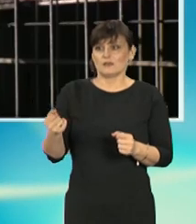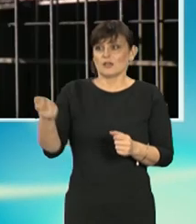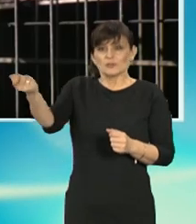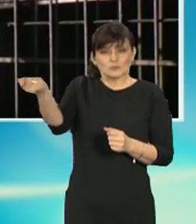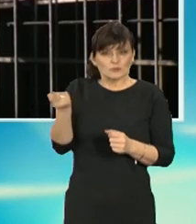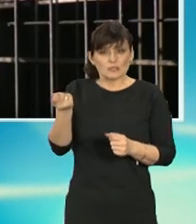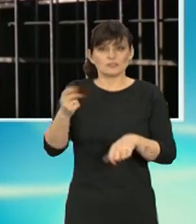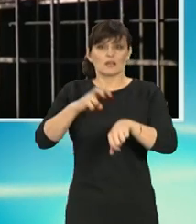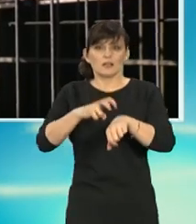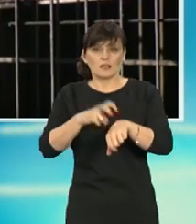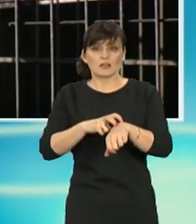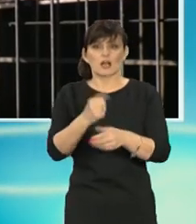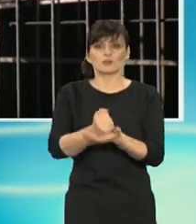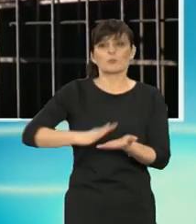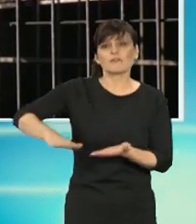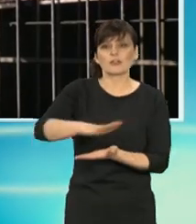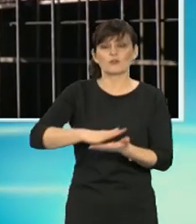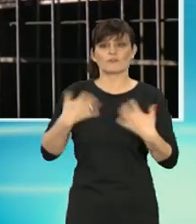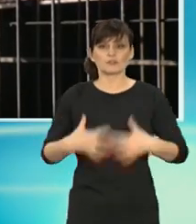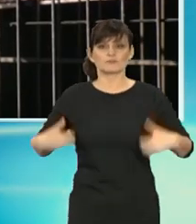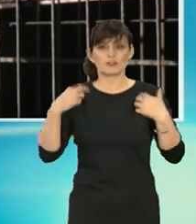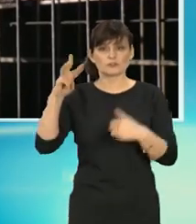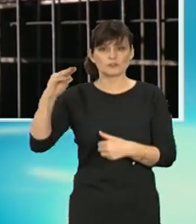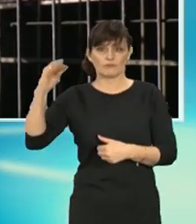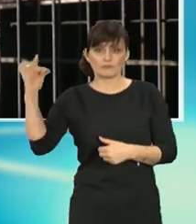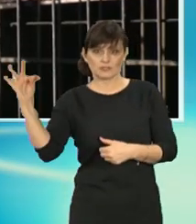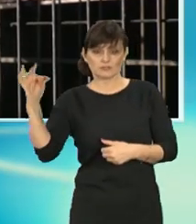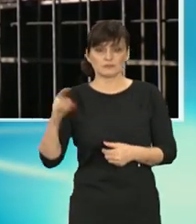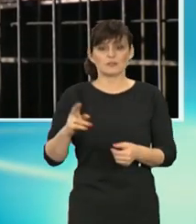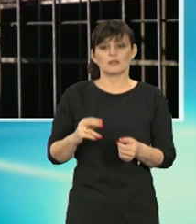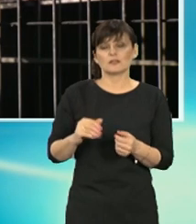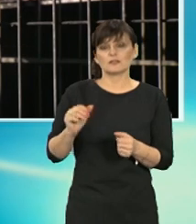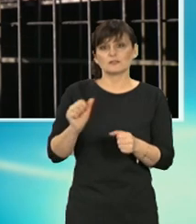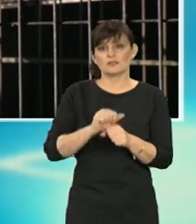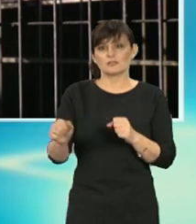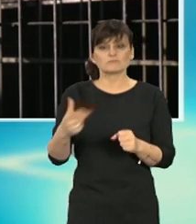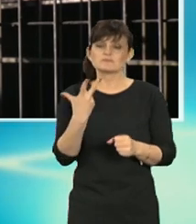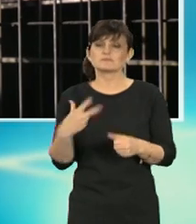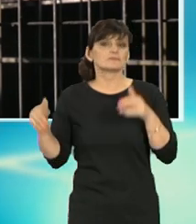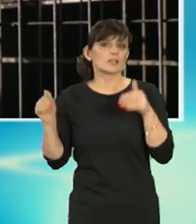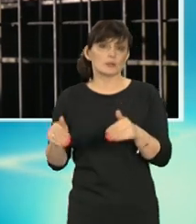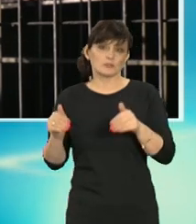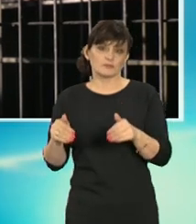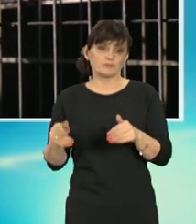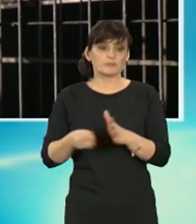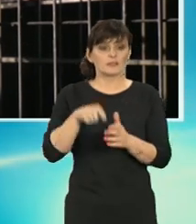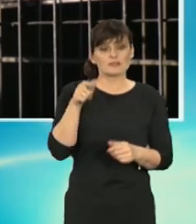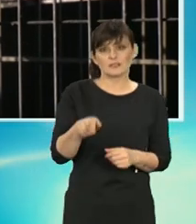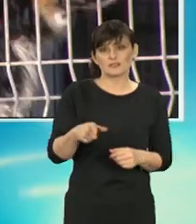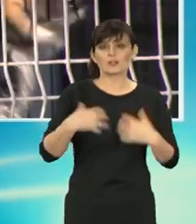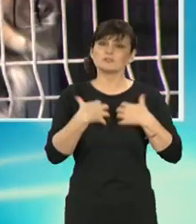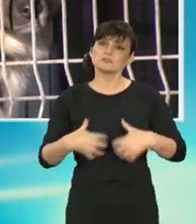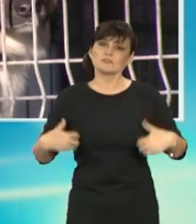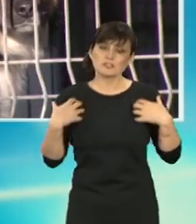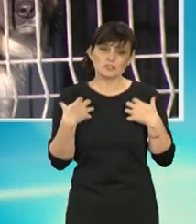lekarza powiatowego na miejsce takiej interwencji jest niemożliwe. Dlatego te